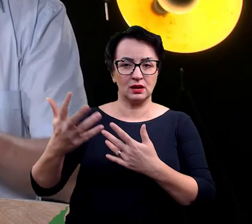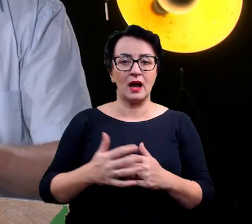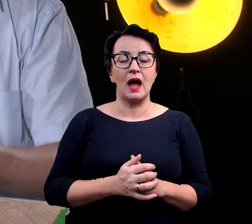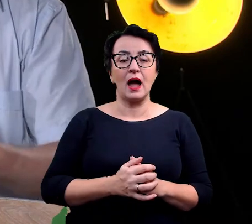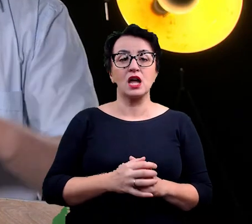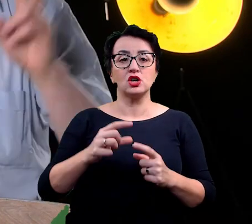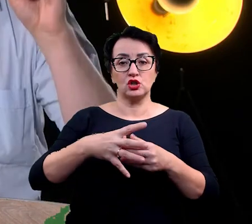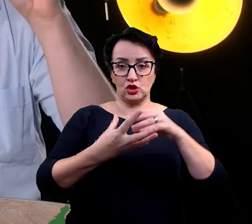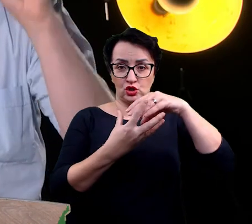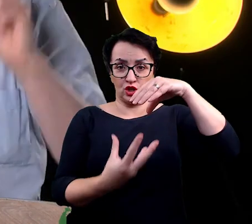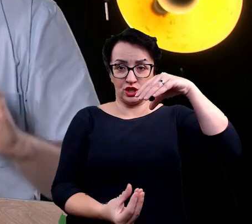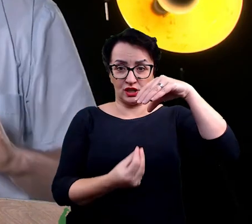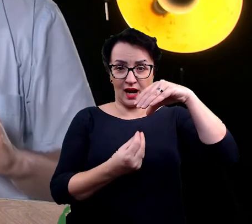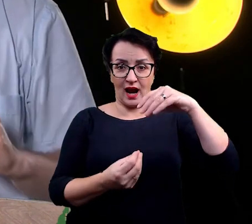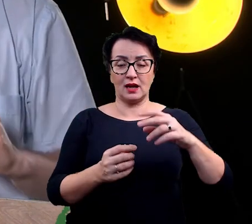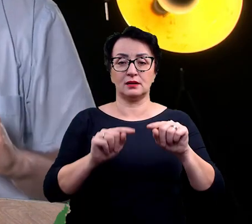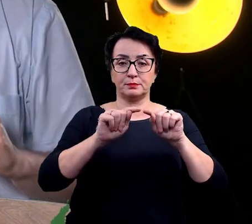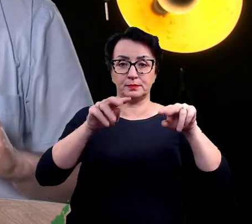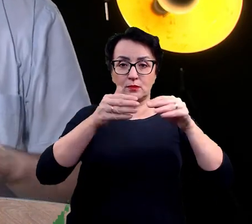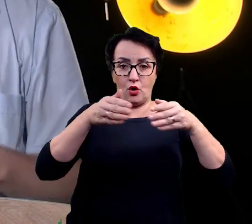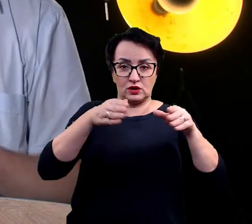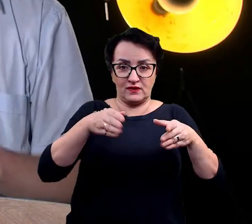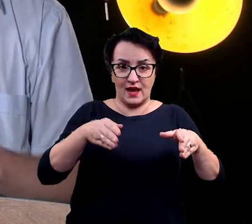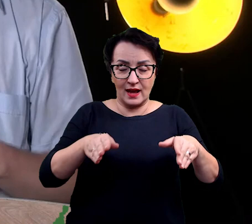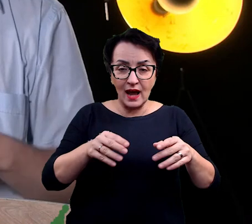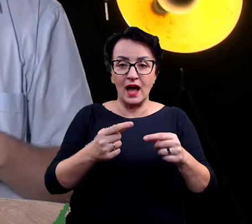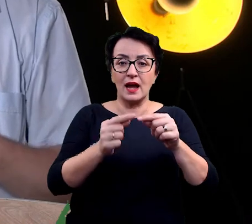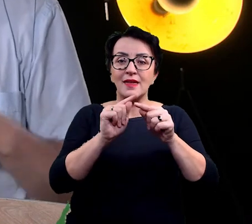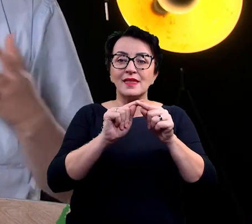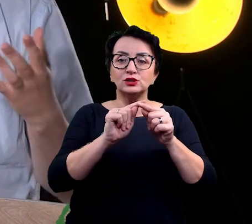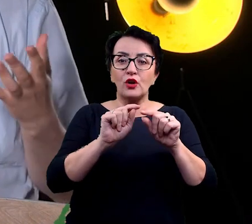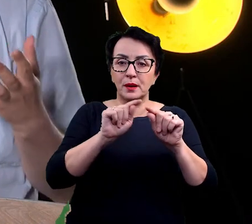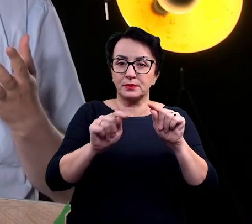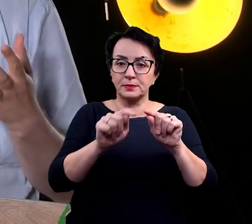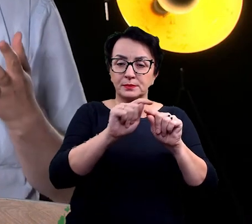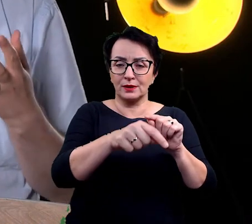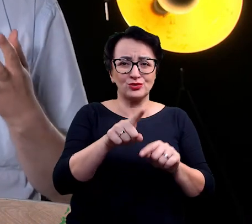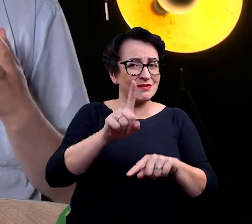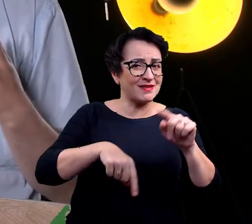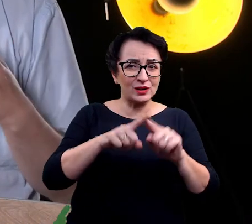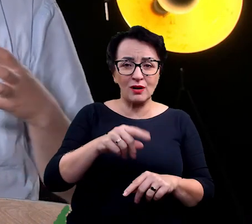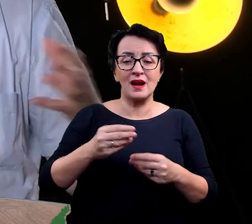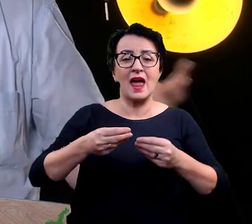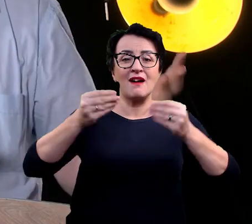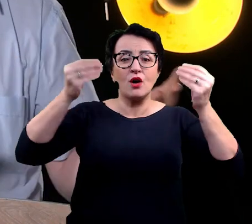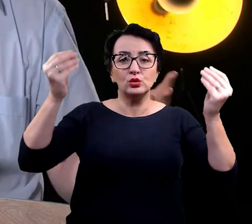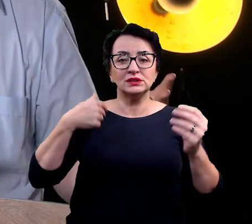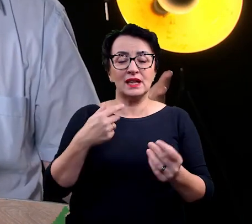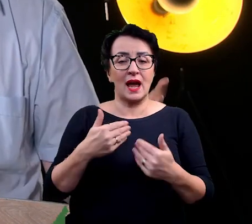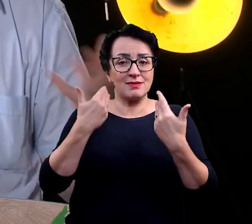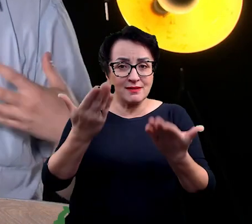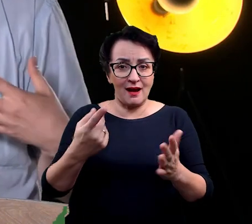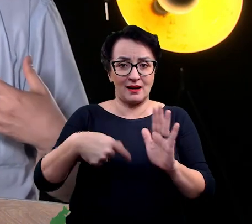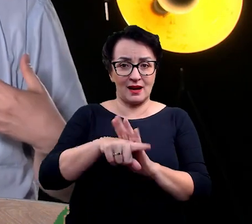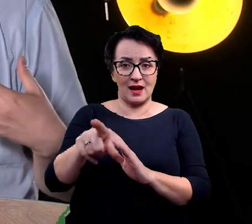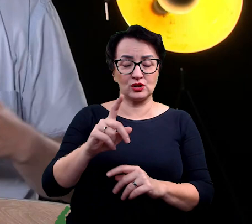do tego stworzona przez ewolucję, prawda? I teraz nie ma powodu, żeby myśleć, że na Islandii będzie inaczej.